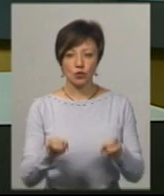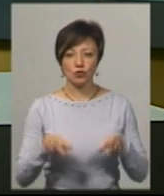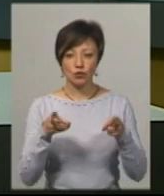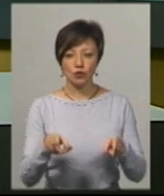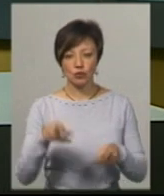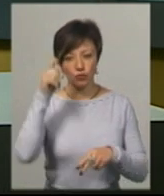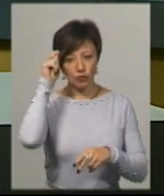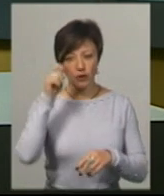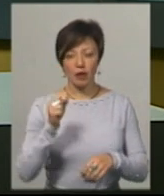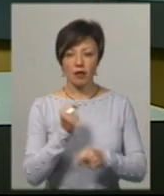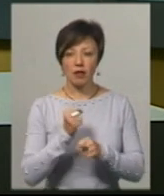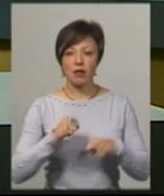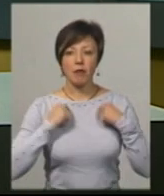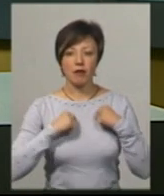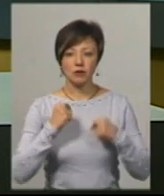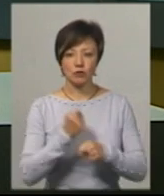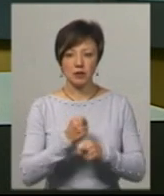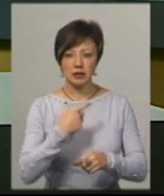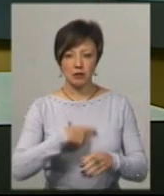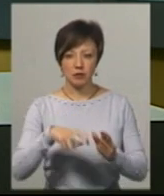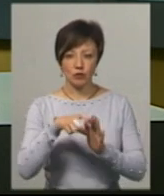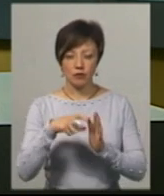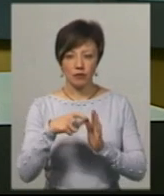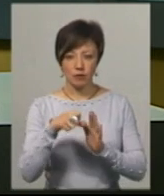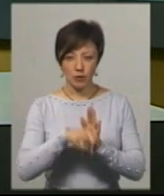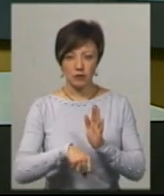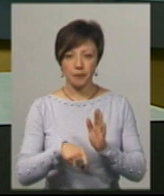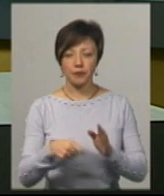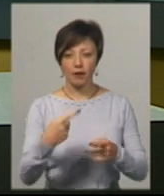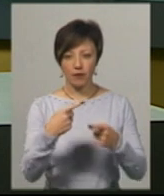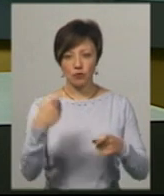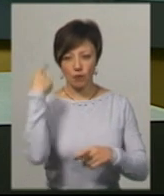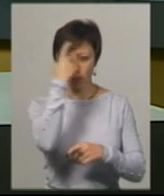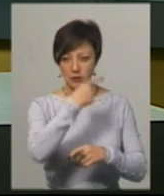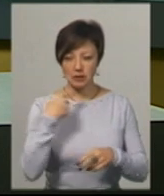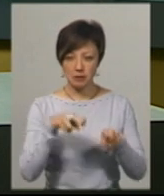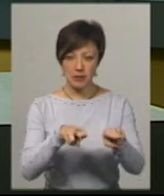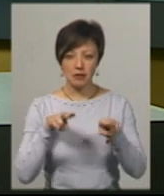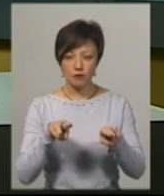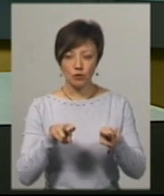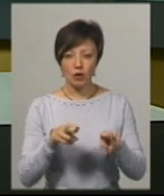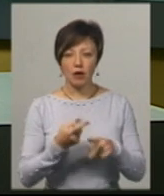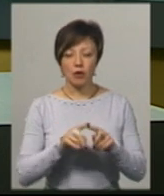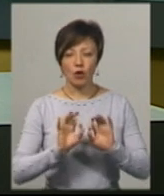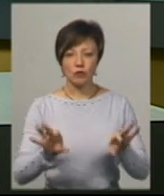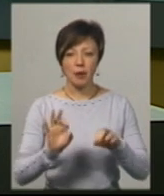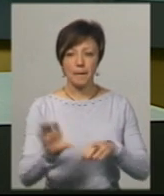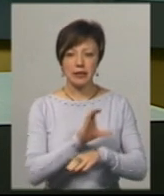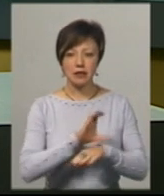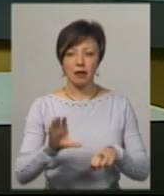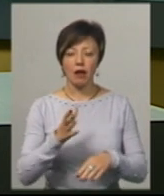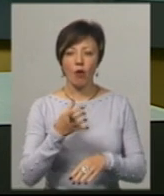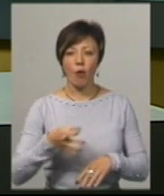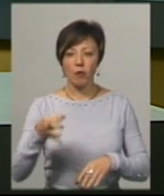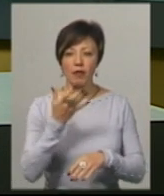чоловік намагався вчинити самогубство – вистрілив собі у обличчя з мисливської рушниці. Про це розповіла прессекретарка обласної